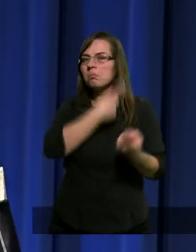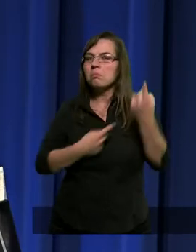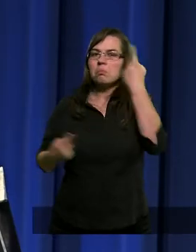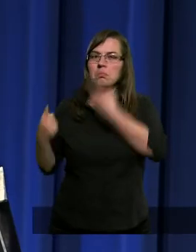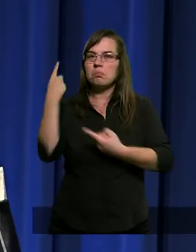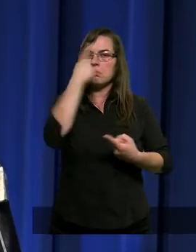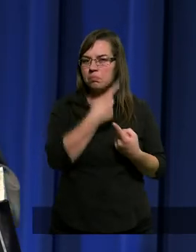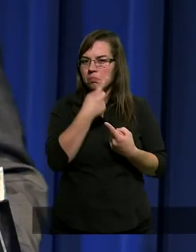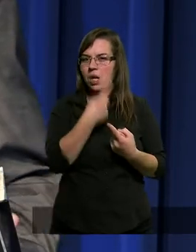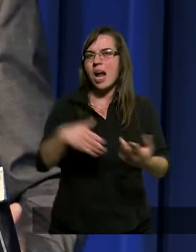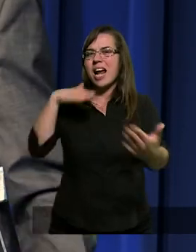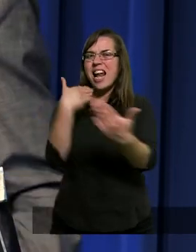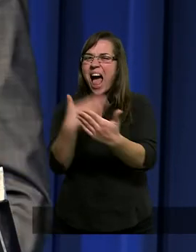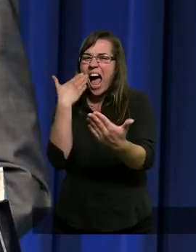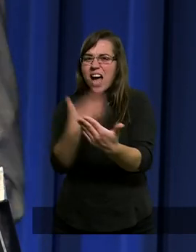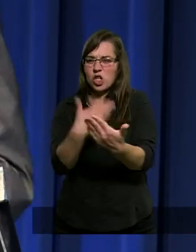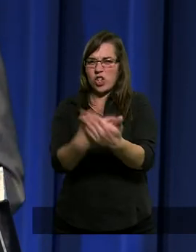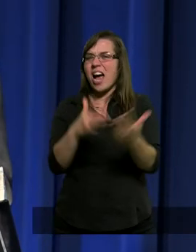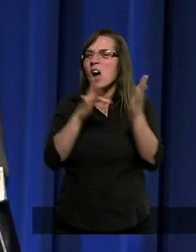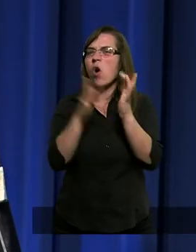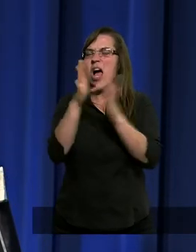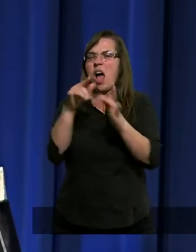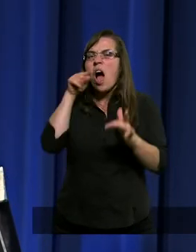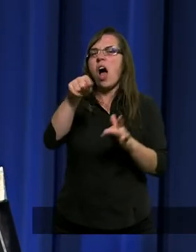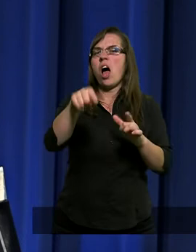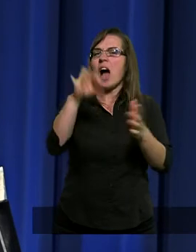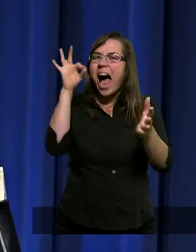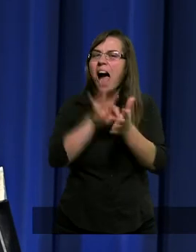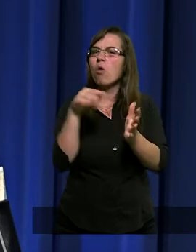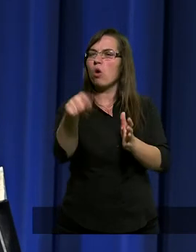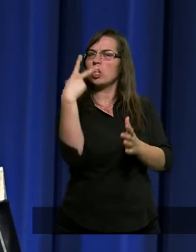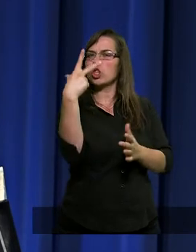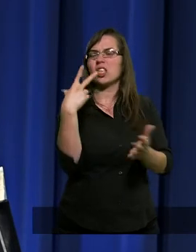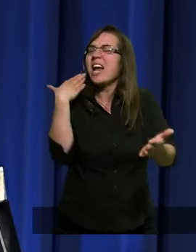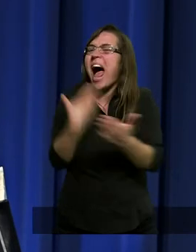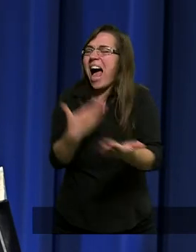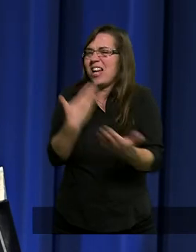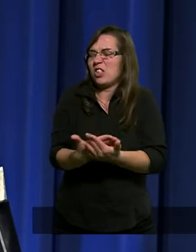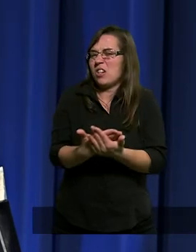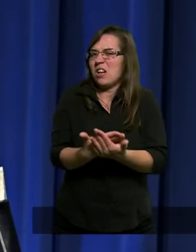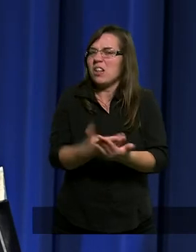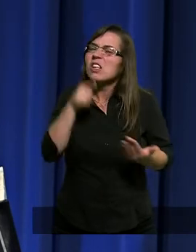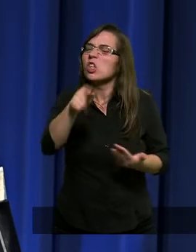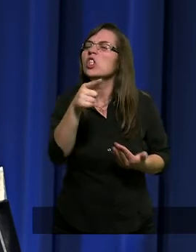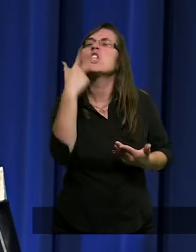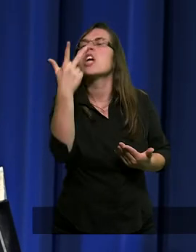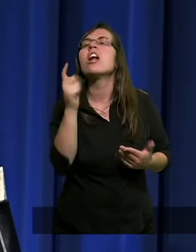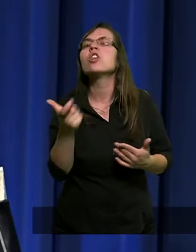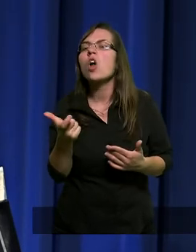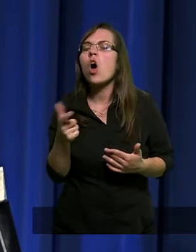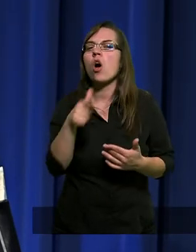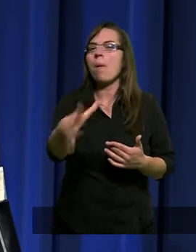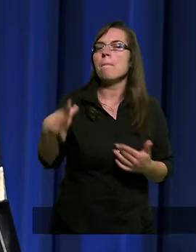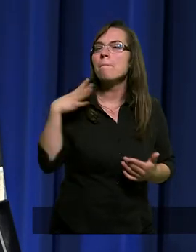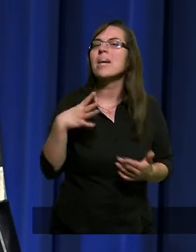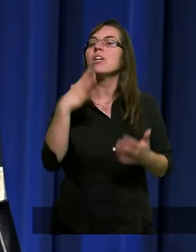dlaczego Jezus Chrystus wybrał właśnie tych trzech. Tych trzech to było ci, którzy